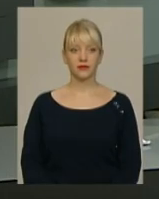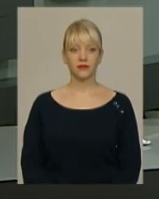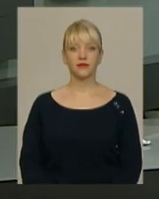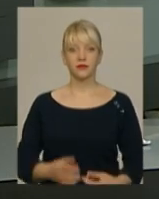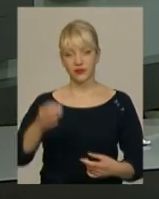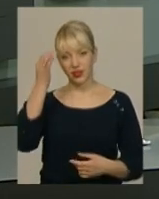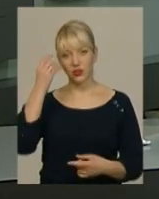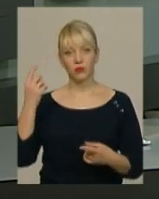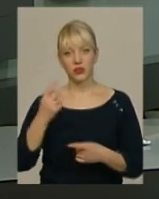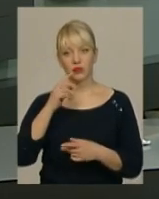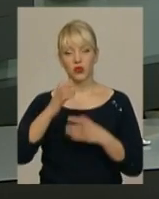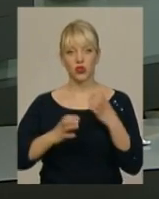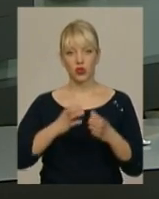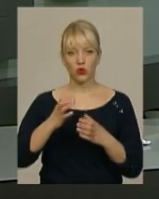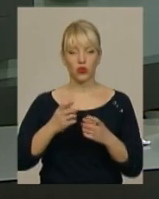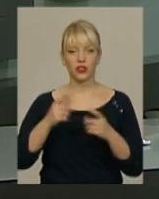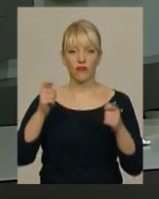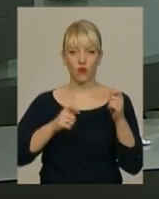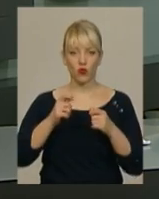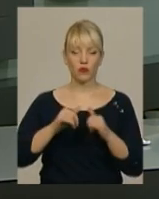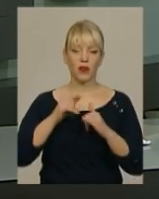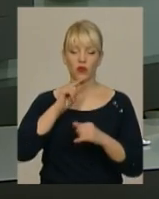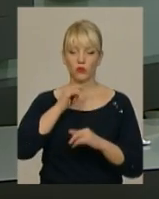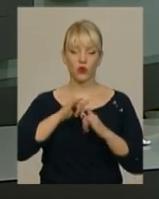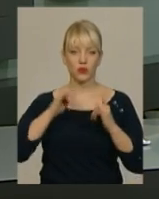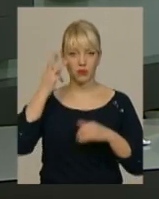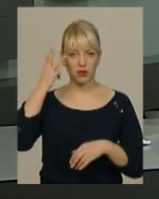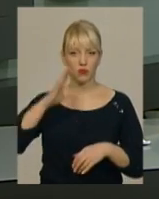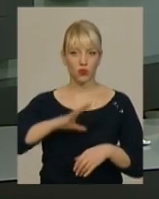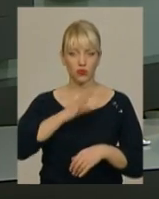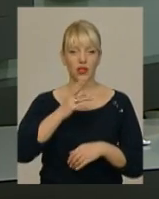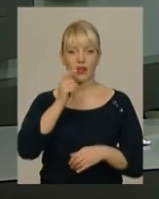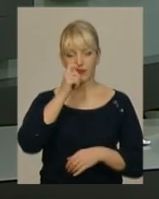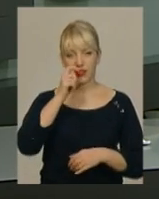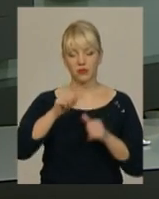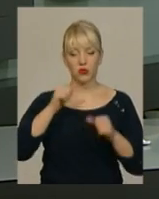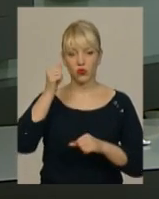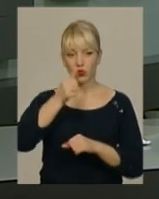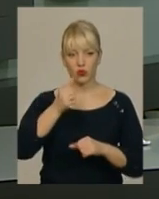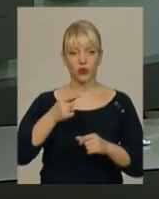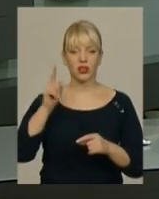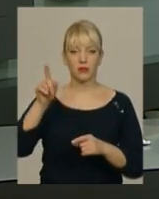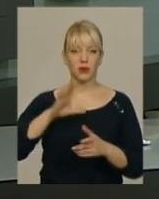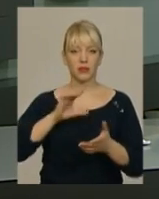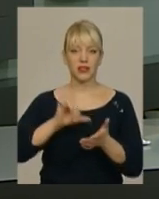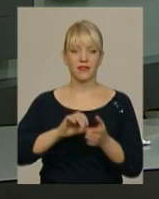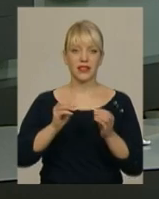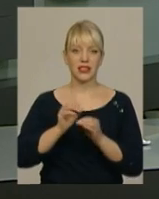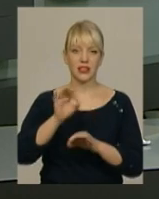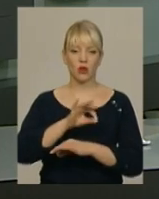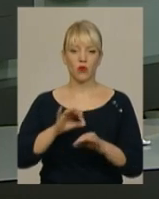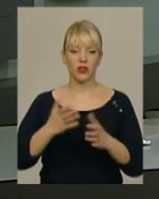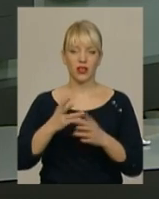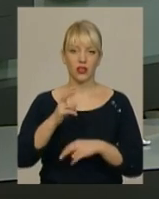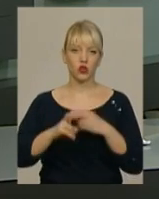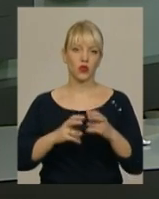Нагадаю, перший міжнародний форум економічного розвитку Хмельницького відбувся у квітні минулого року. Тоді представили 10 проєктів, для яких